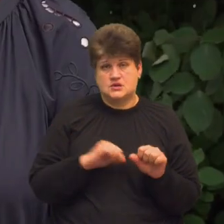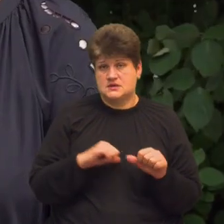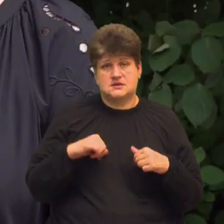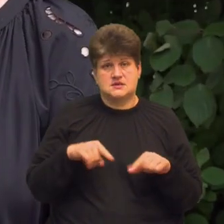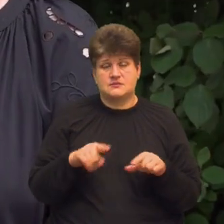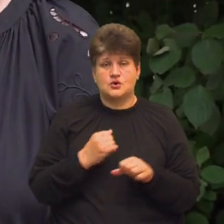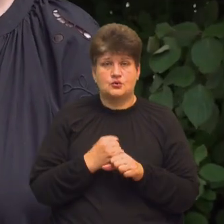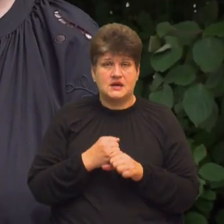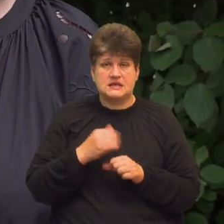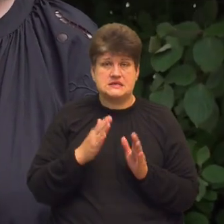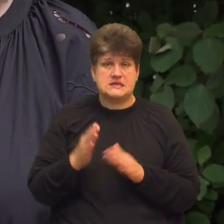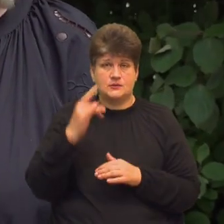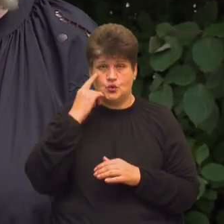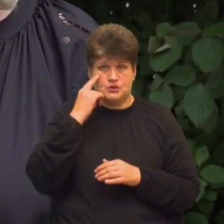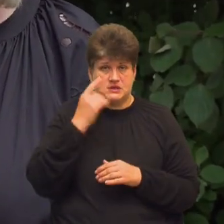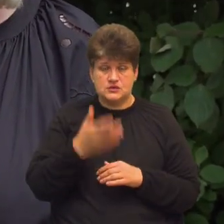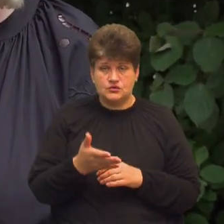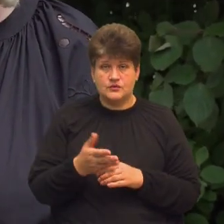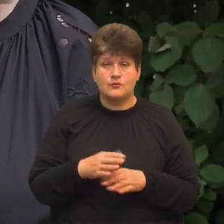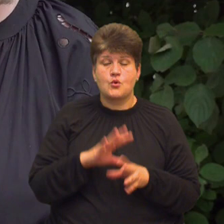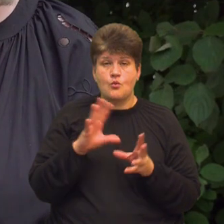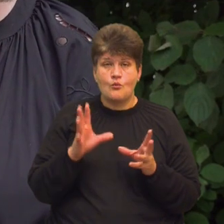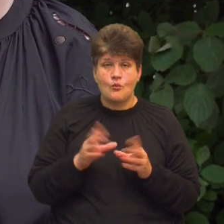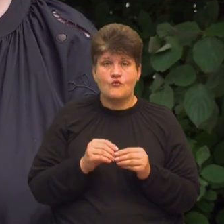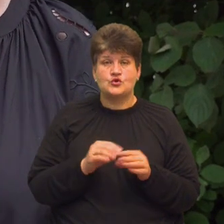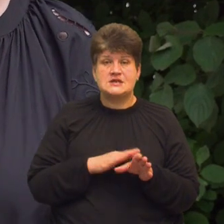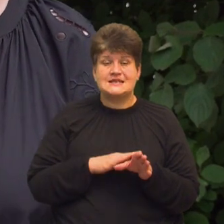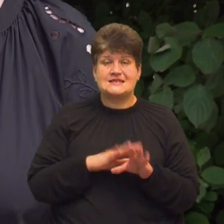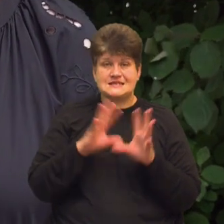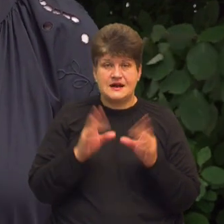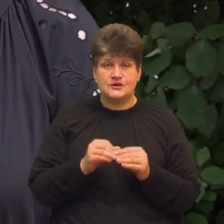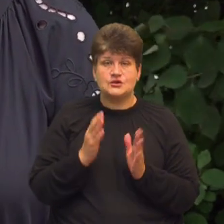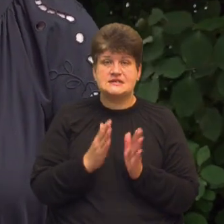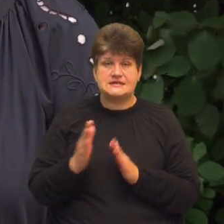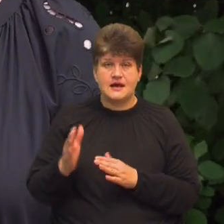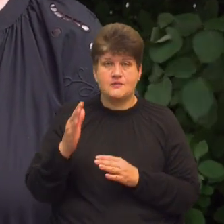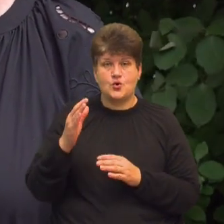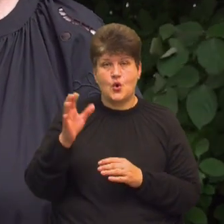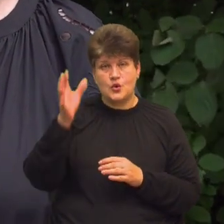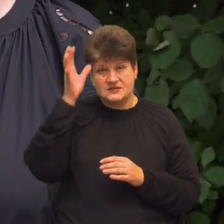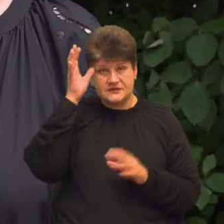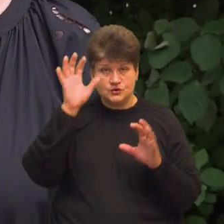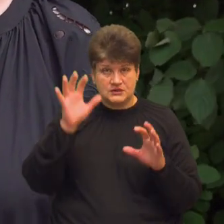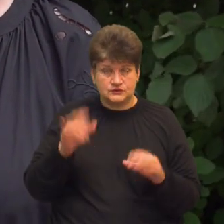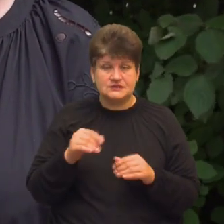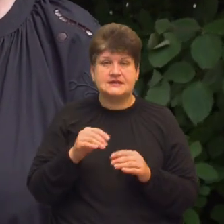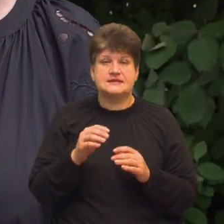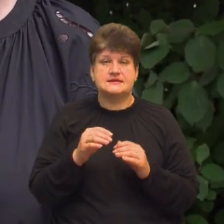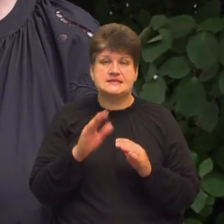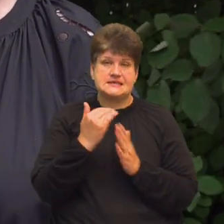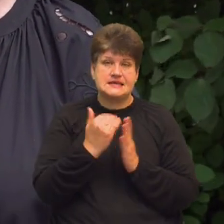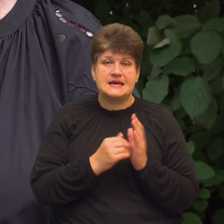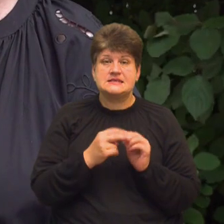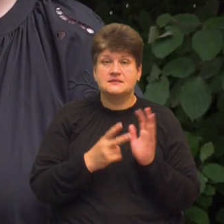В законі України про повну загальну середню освіту, стаття 17, передбачено, що школа